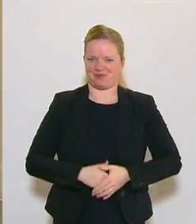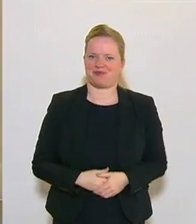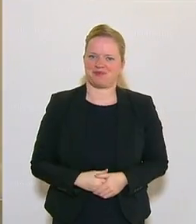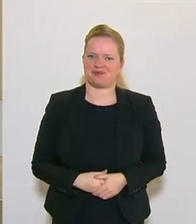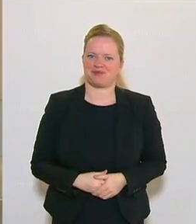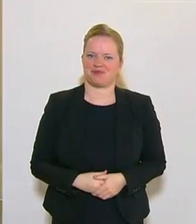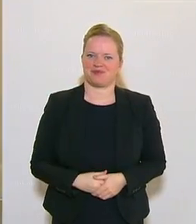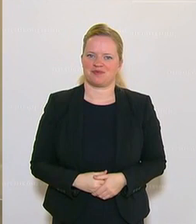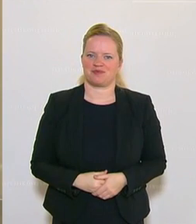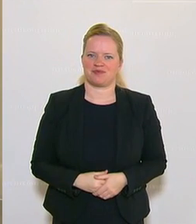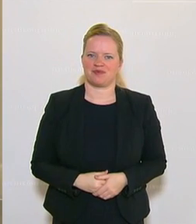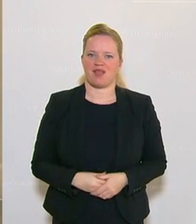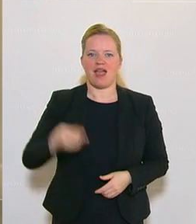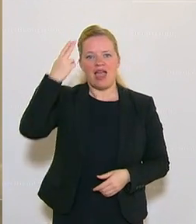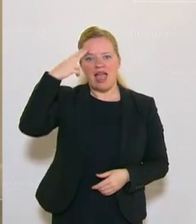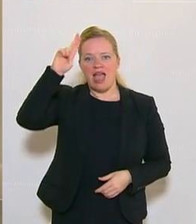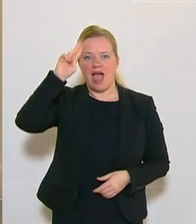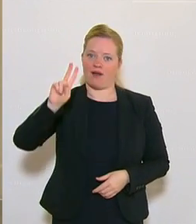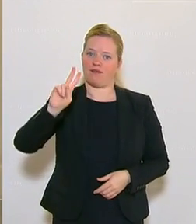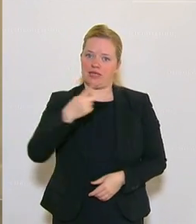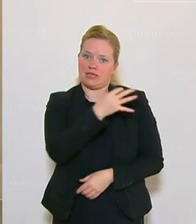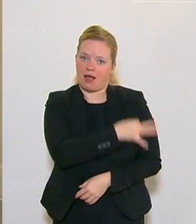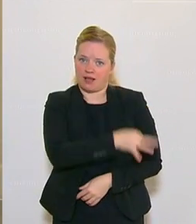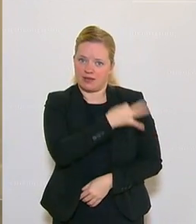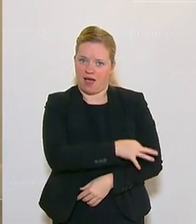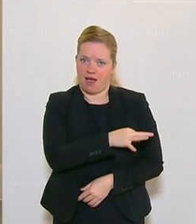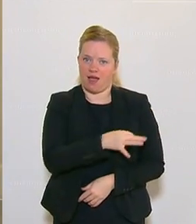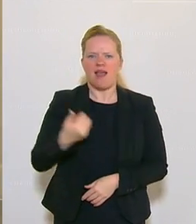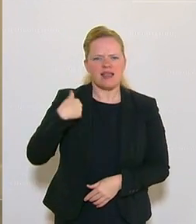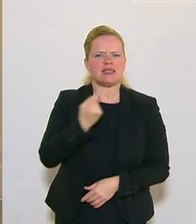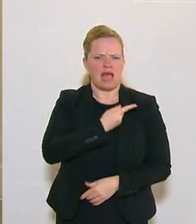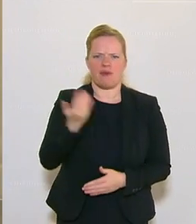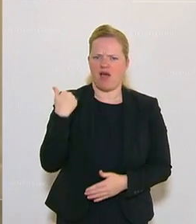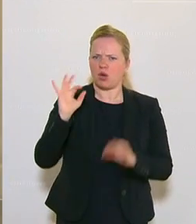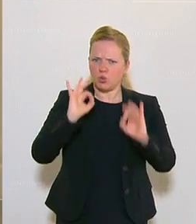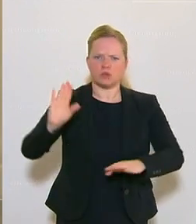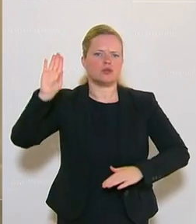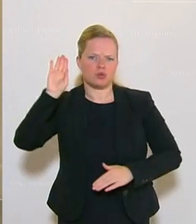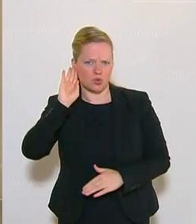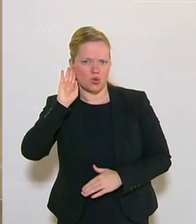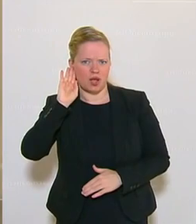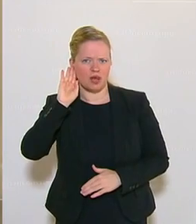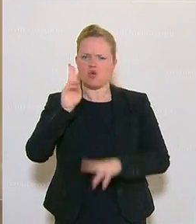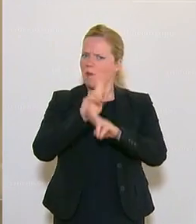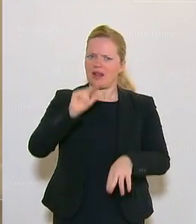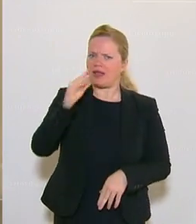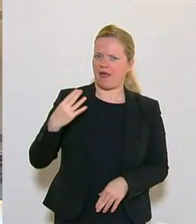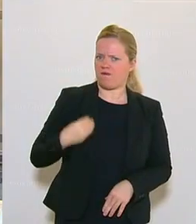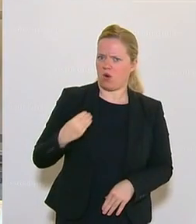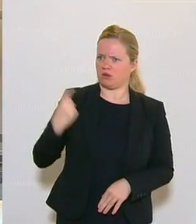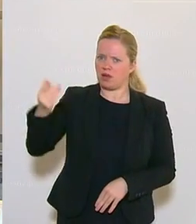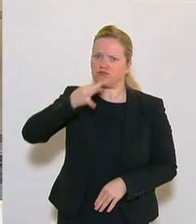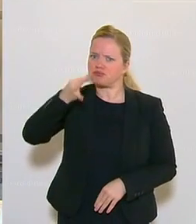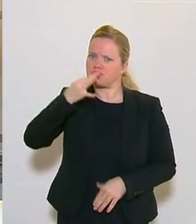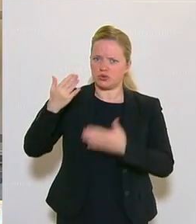Vizekanzler, ich habe Ihnen gut zugehört und eigentlich bin ich das nicht gewohnt, was ich von Ihnen gehört